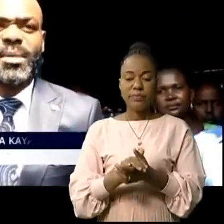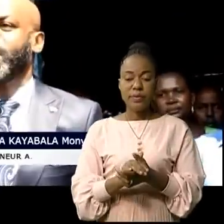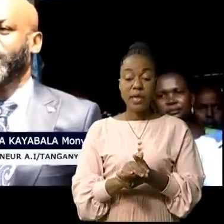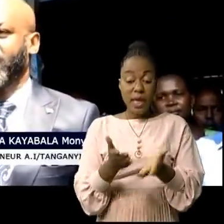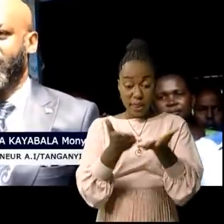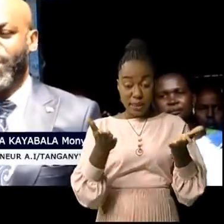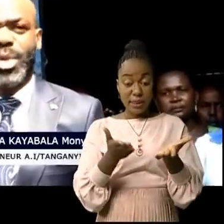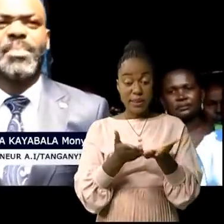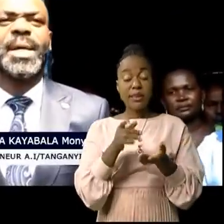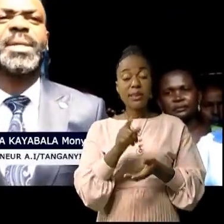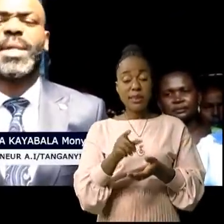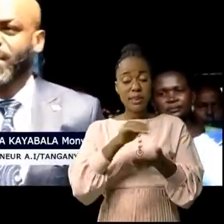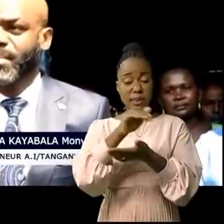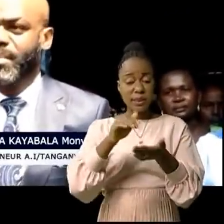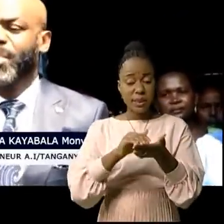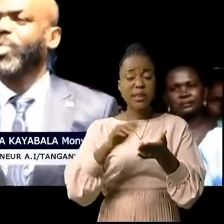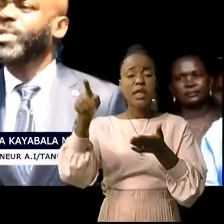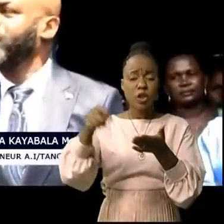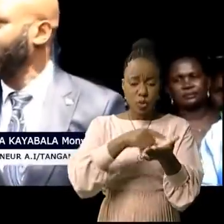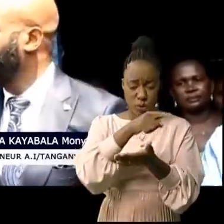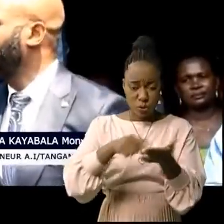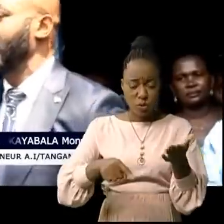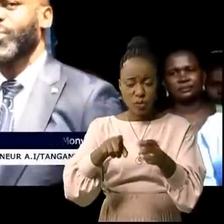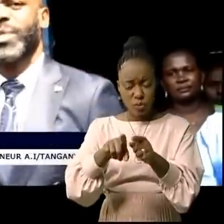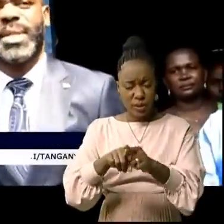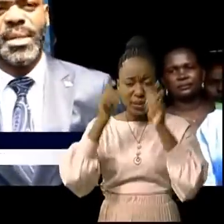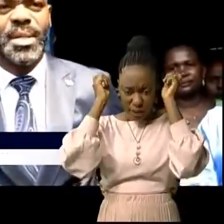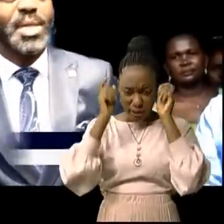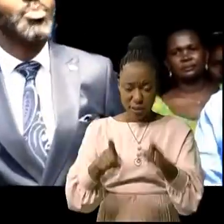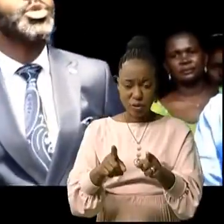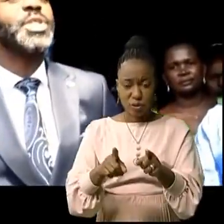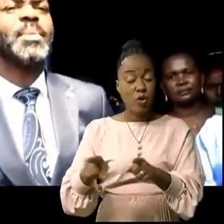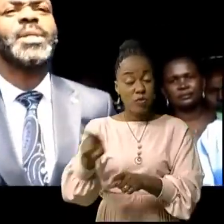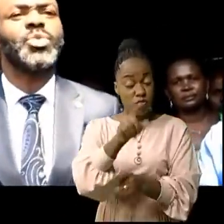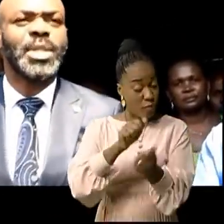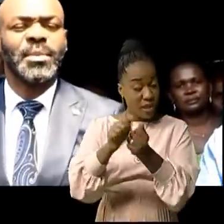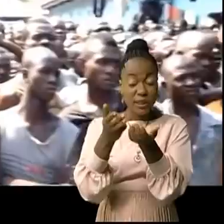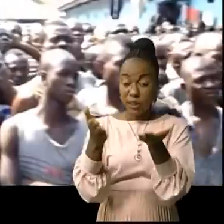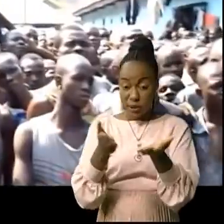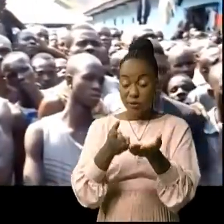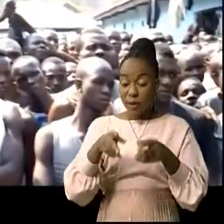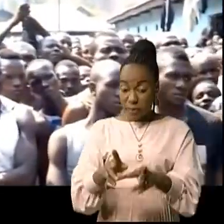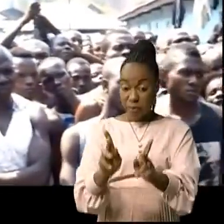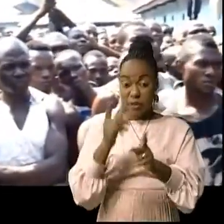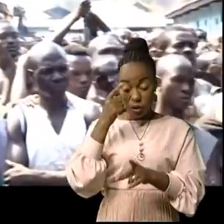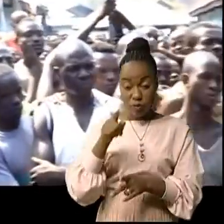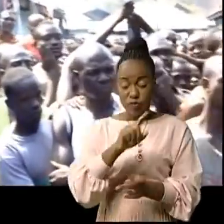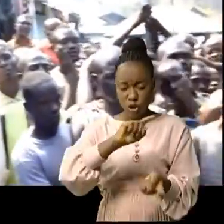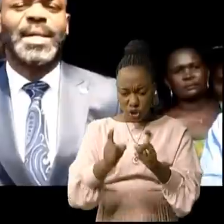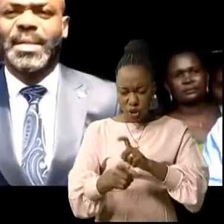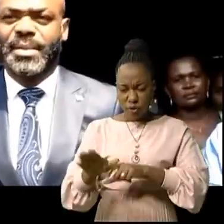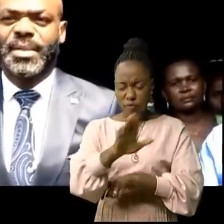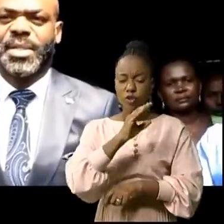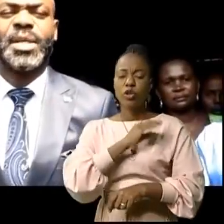La prison, c'est un lieu de correction et de rééducation. Votre passage ici va vous permettre de changer votre